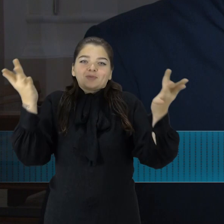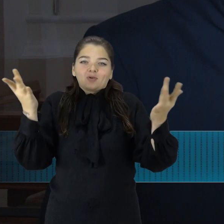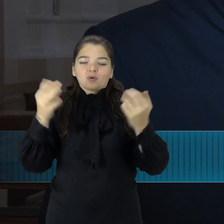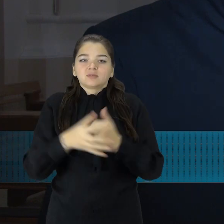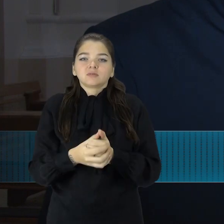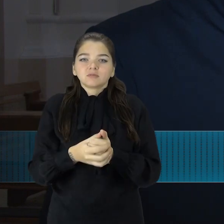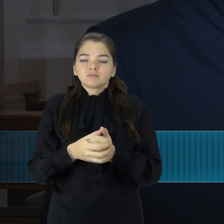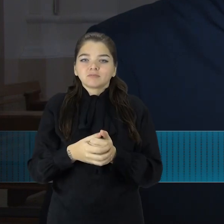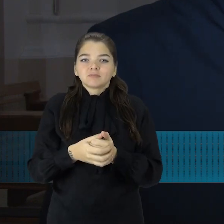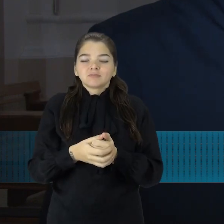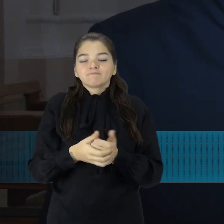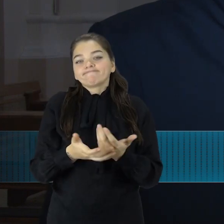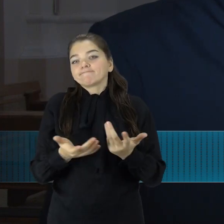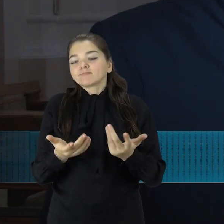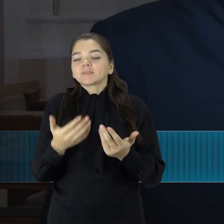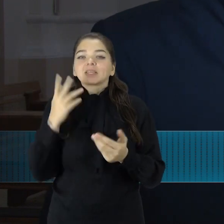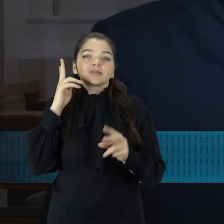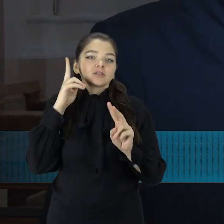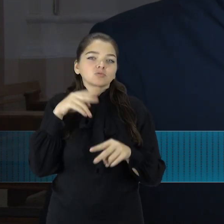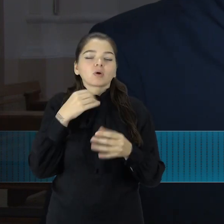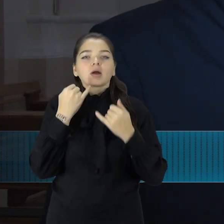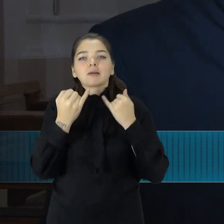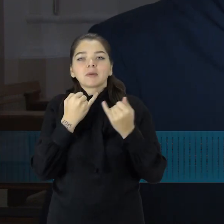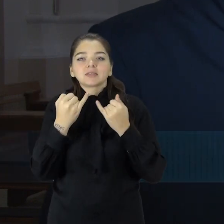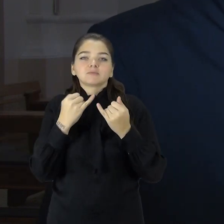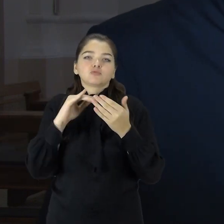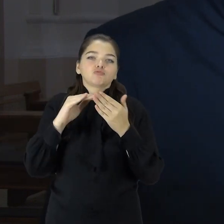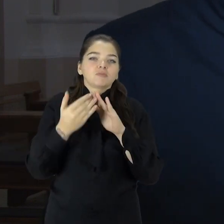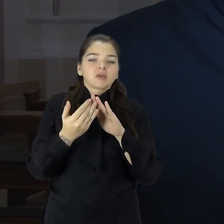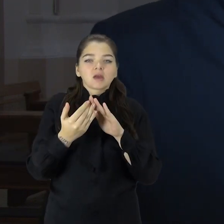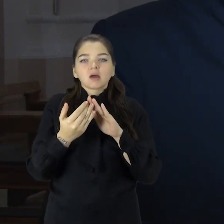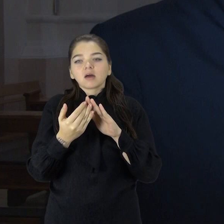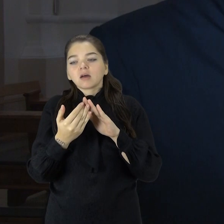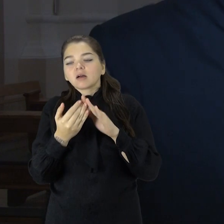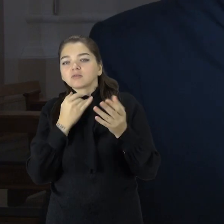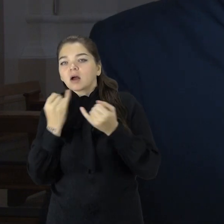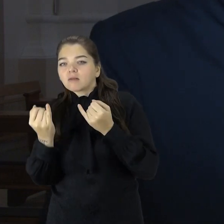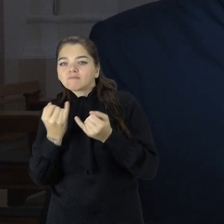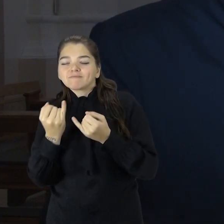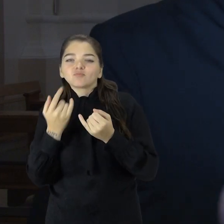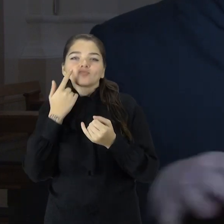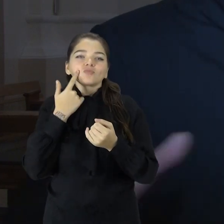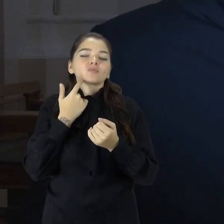jos koks bus toliau. Tai nežinau, kalbėsime su miestu, šiek tiek norisi dar